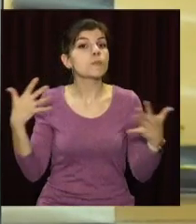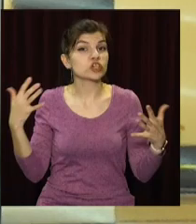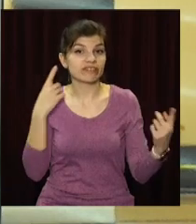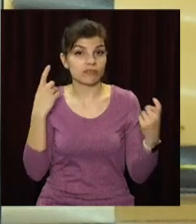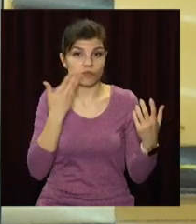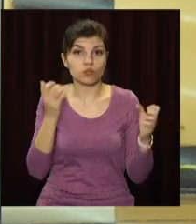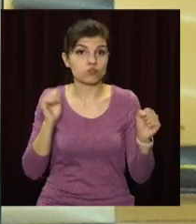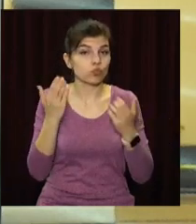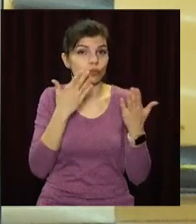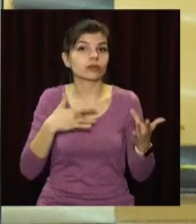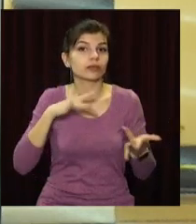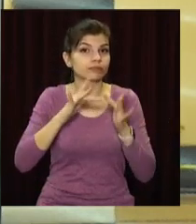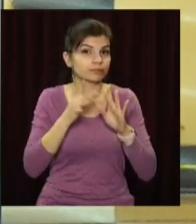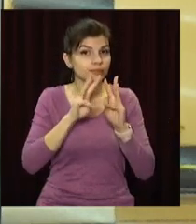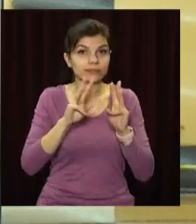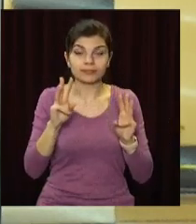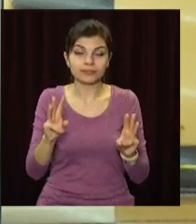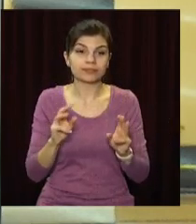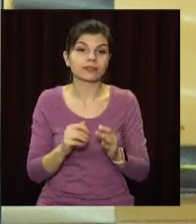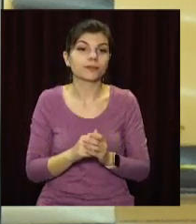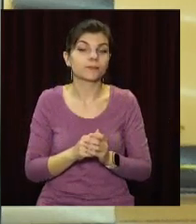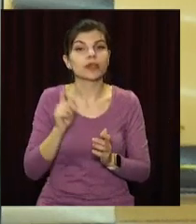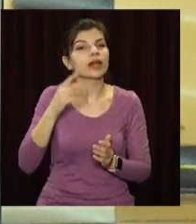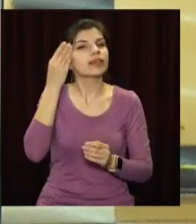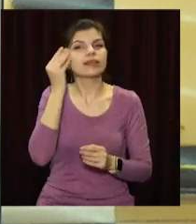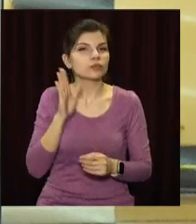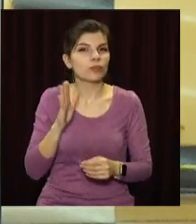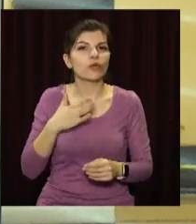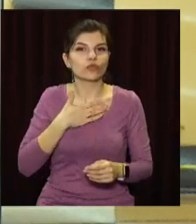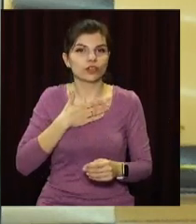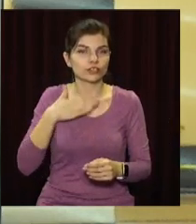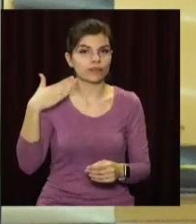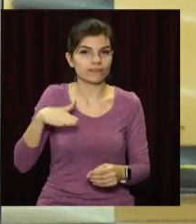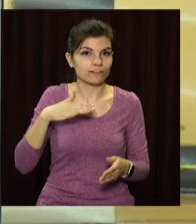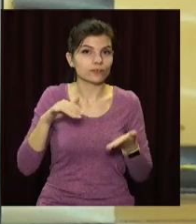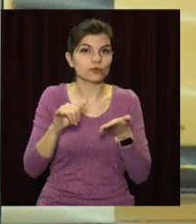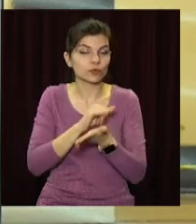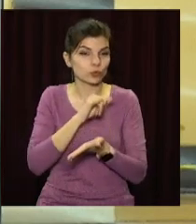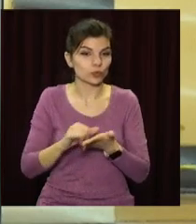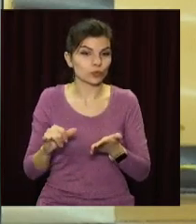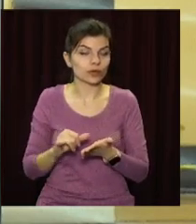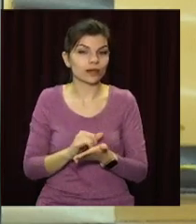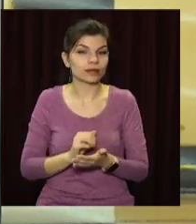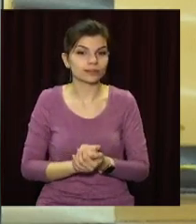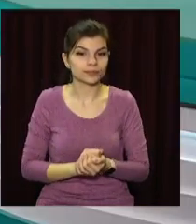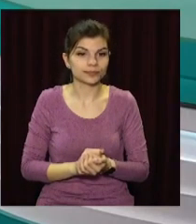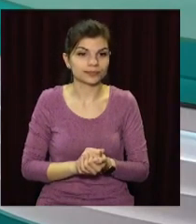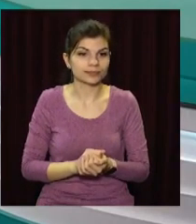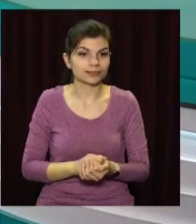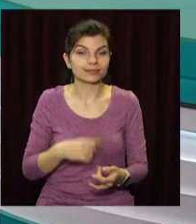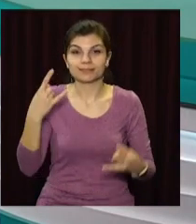зможете прочитати на нашому сайті opentv.media. Не забувайте і про сюжети в соціальних мережах та на нашому ютуб-каналі.